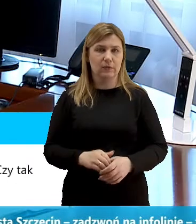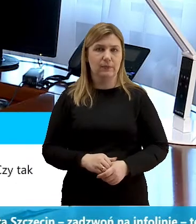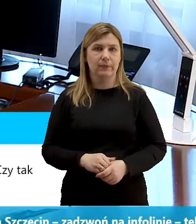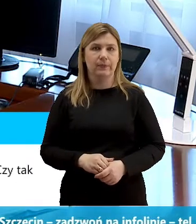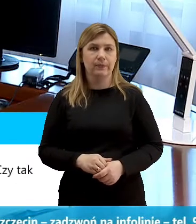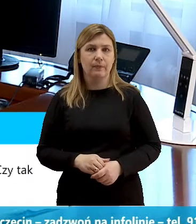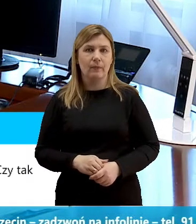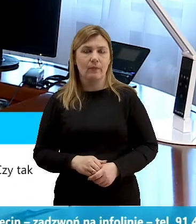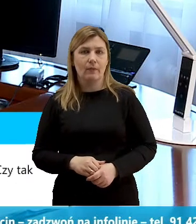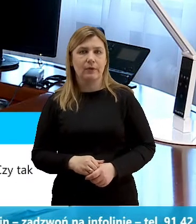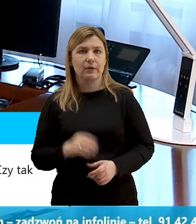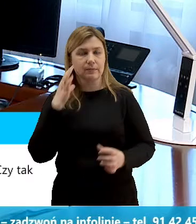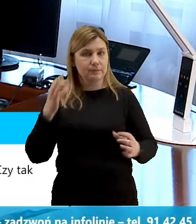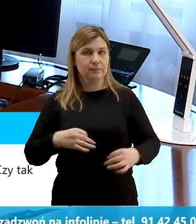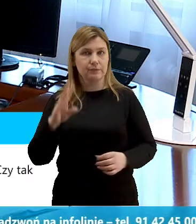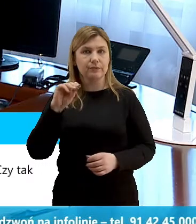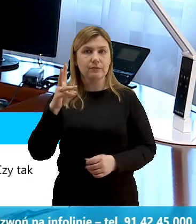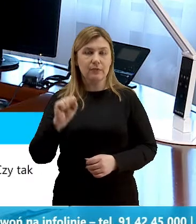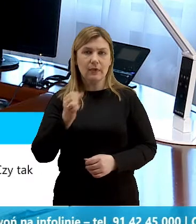Pani Ewa pyta